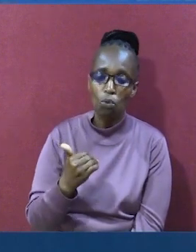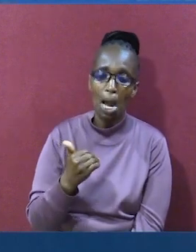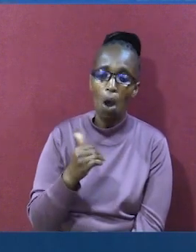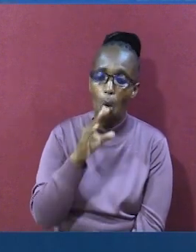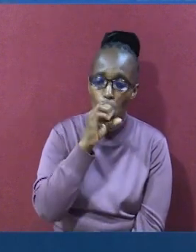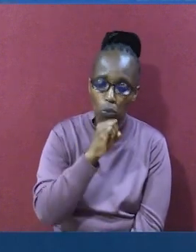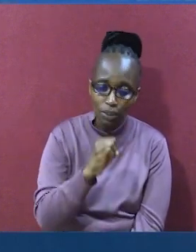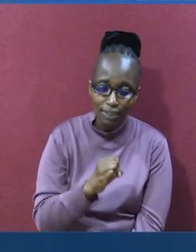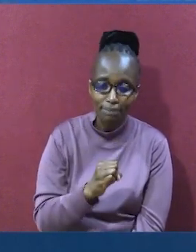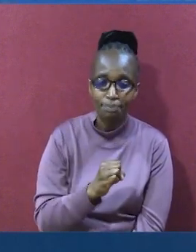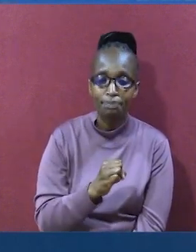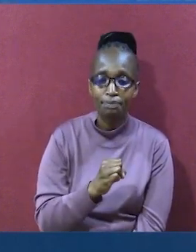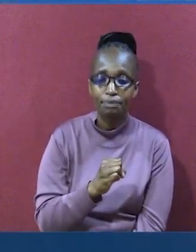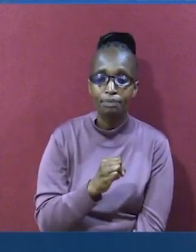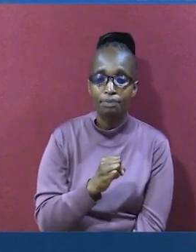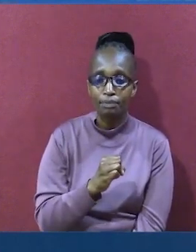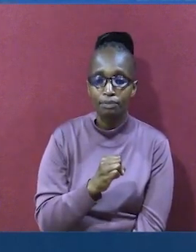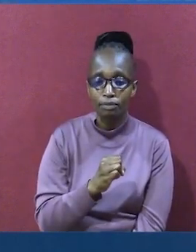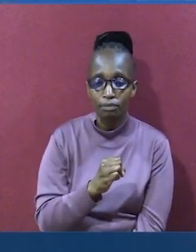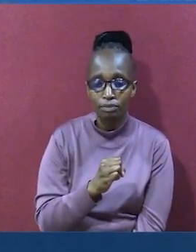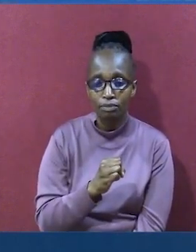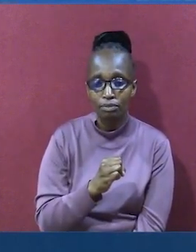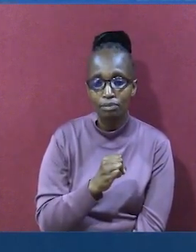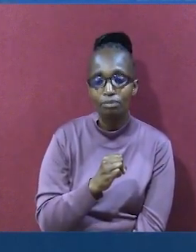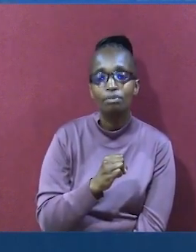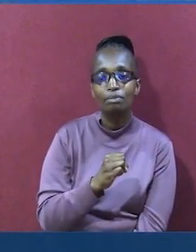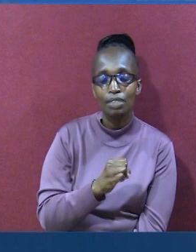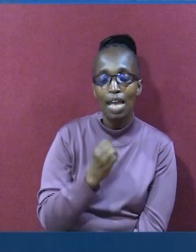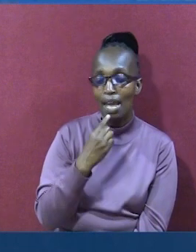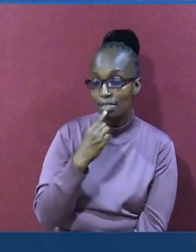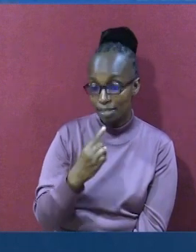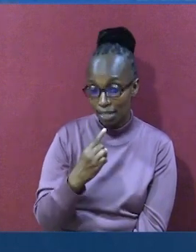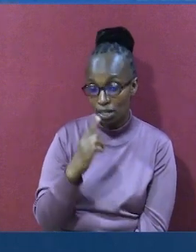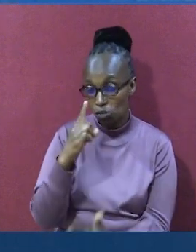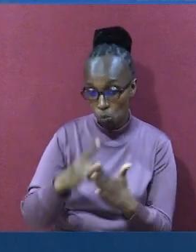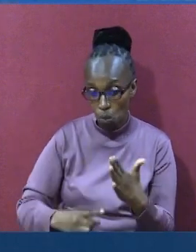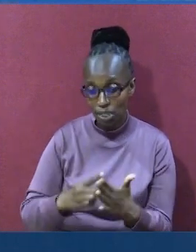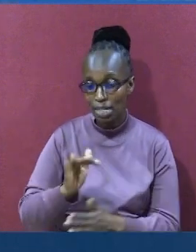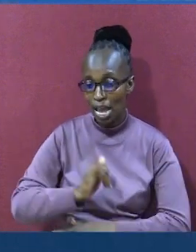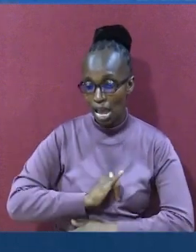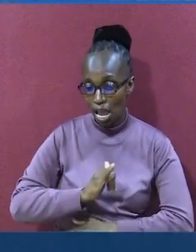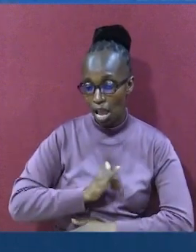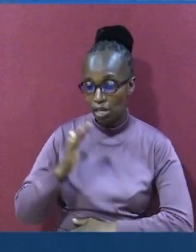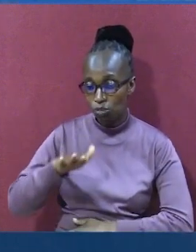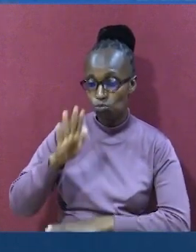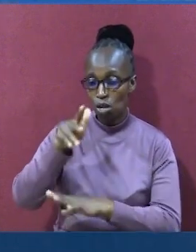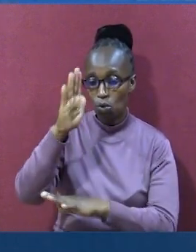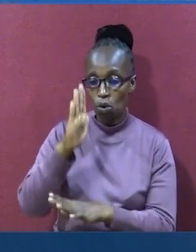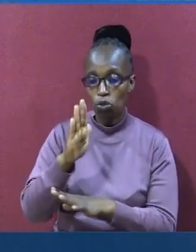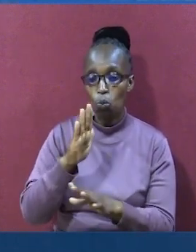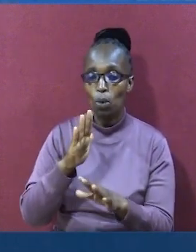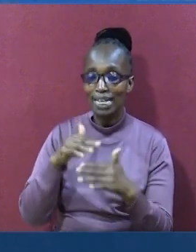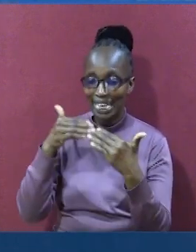mesubiri. Karibu na hata kugipa. Anasema ya kwamba. Hi. God will come. I will make that.